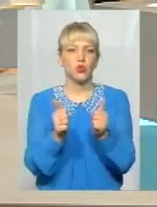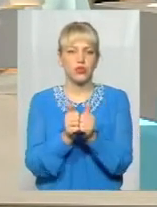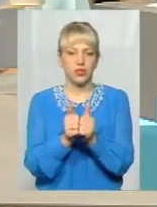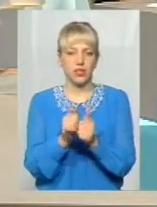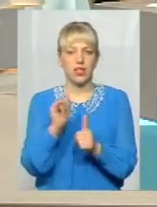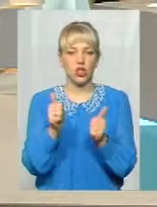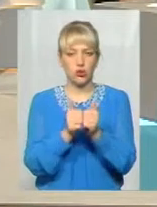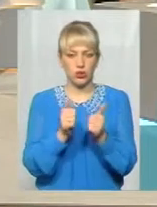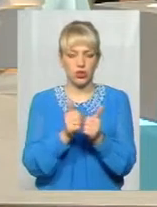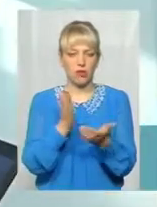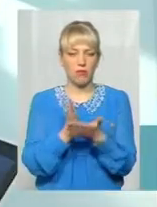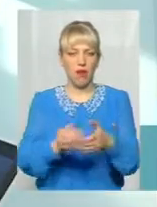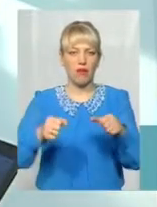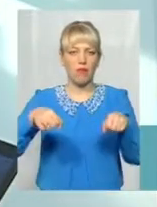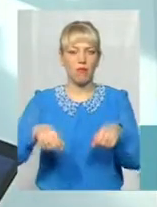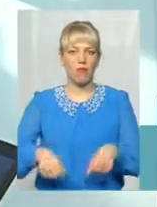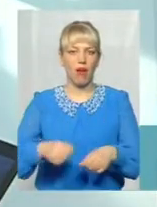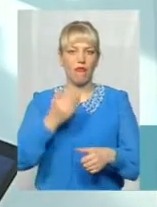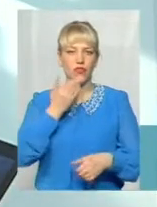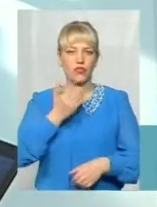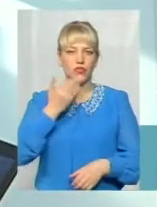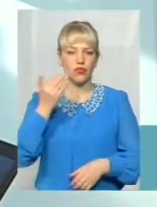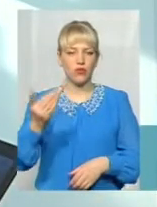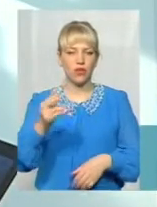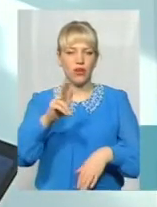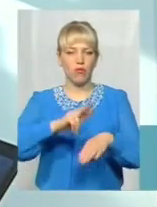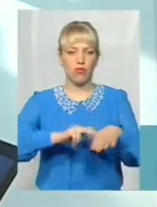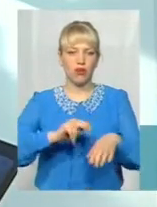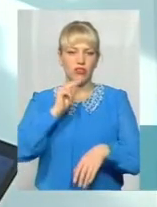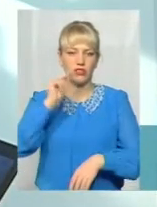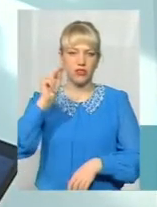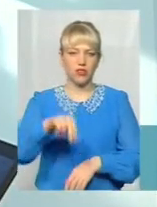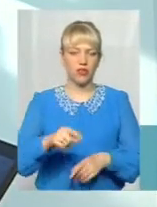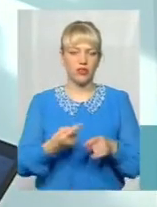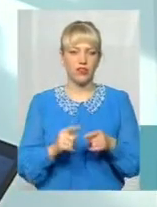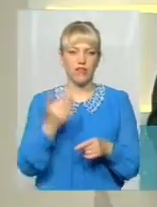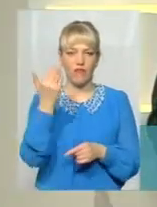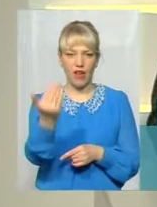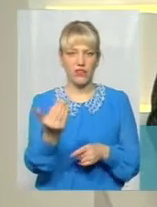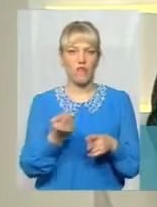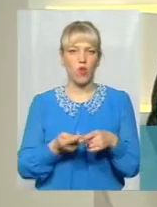право звернутися також в правоохоронні органи і звинуватити вас в тому, що його майно постраждало, і